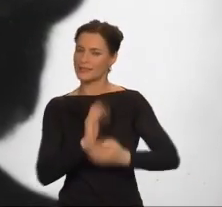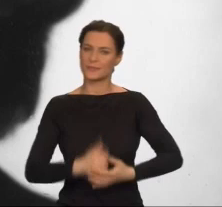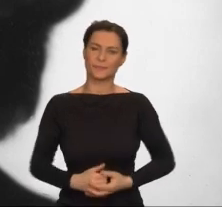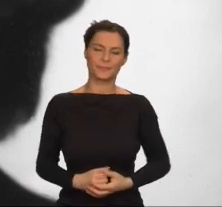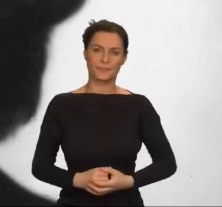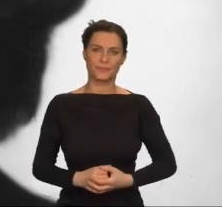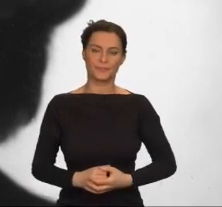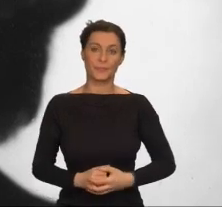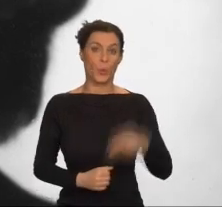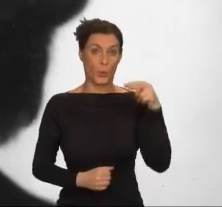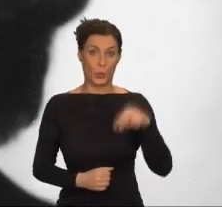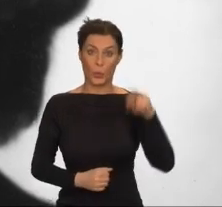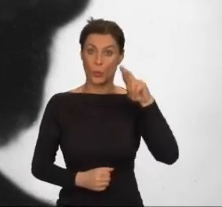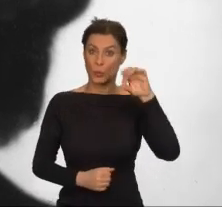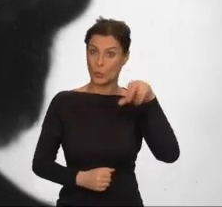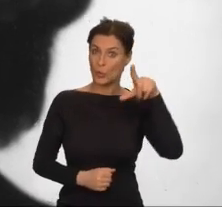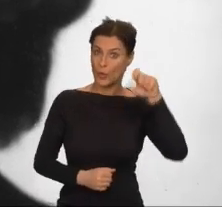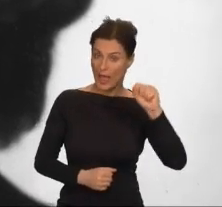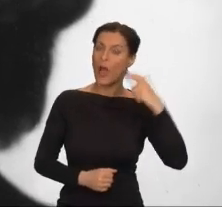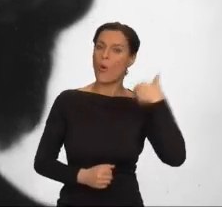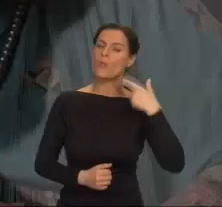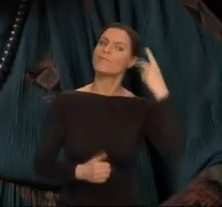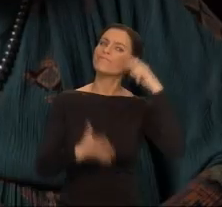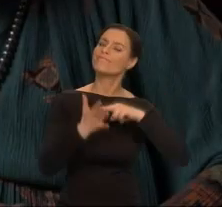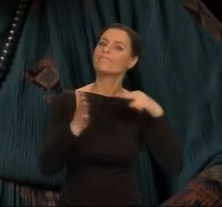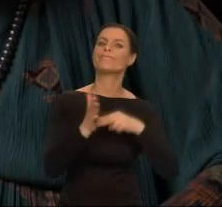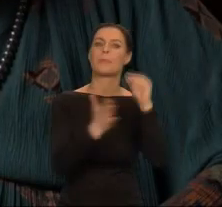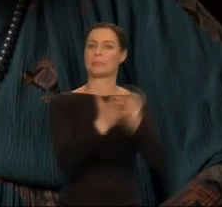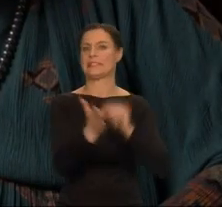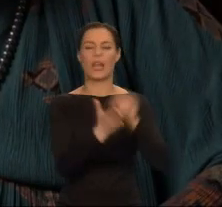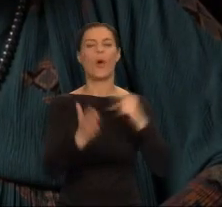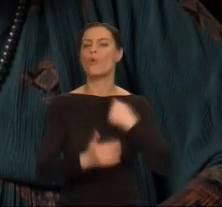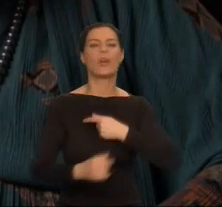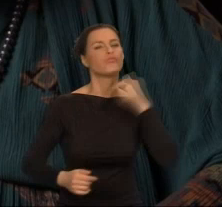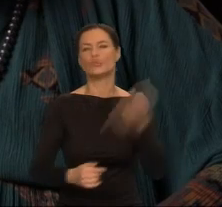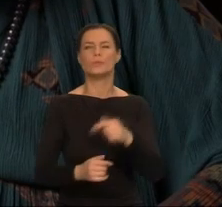Ursula miała być pisarką. Musiała pisać.